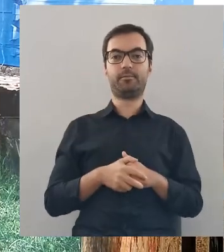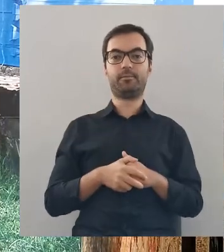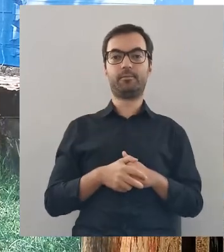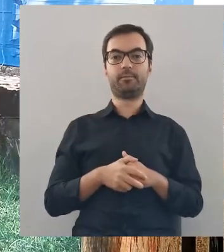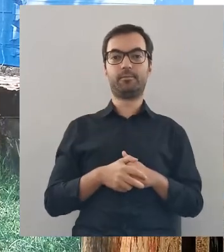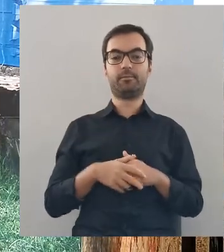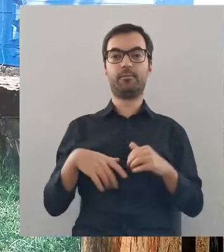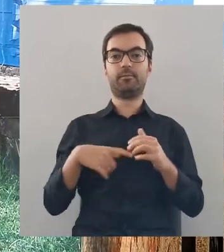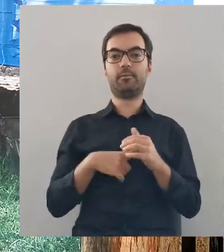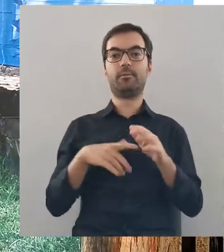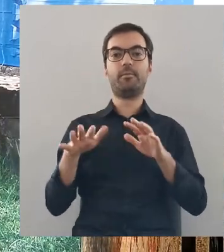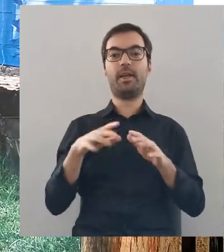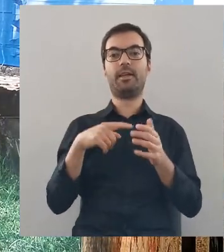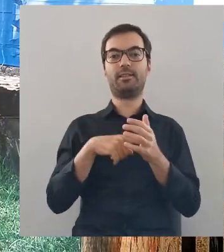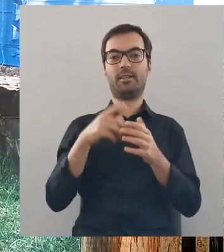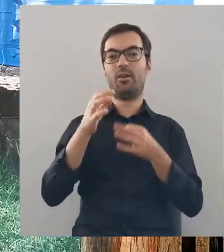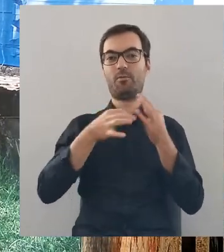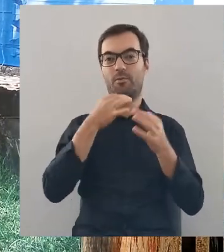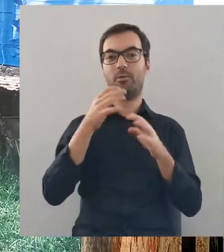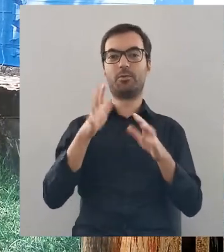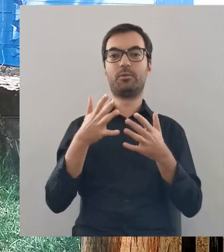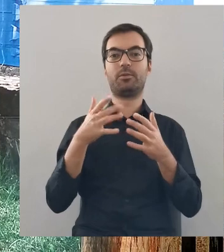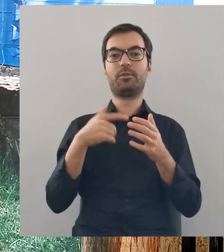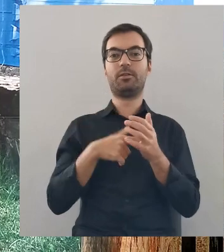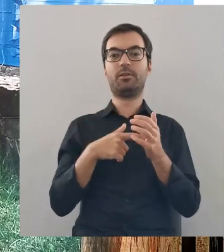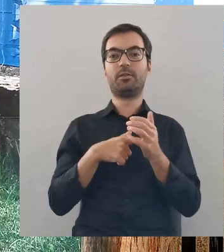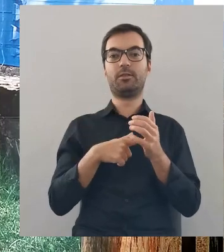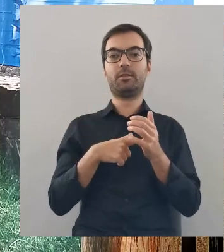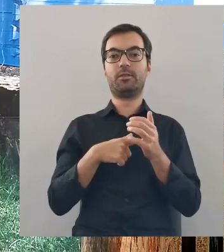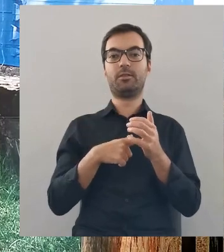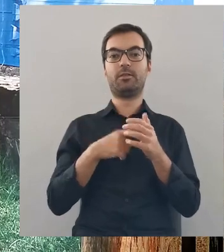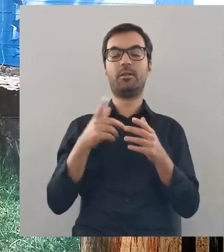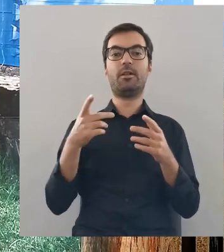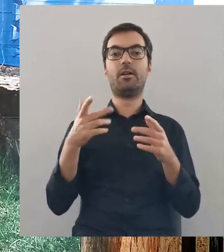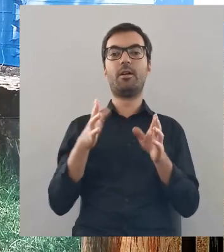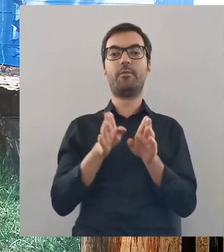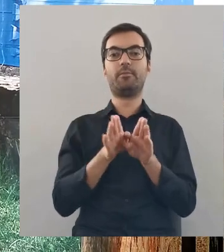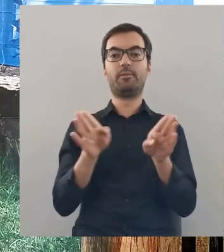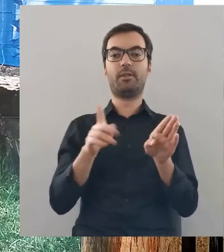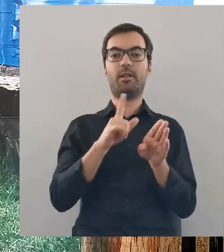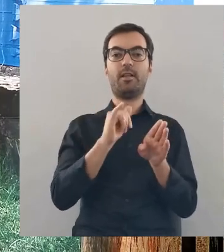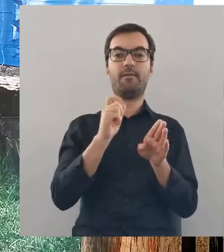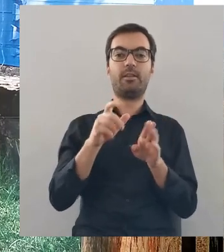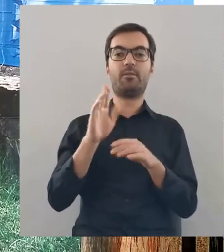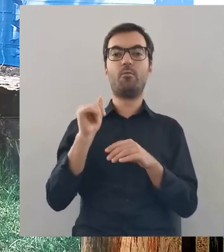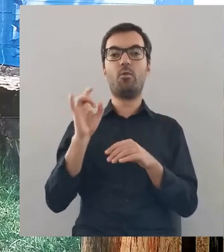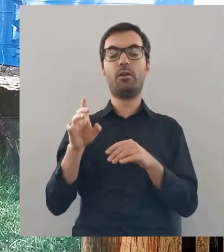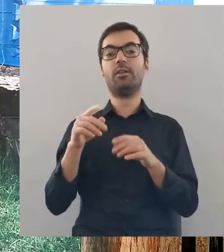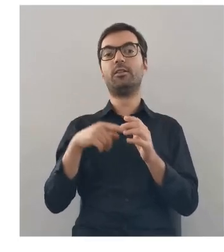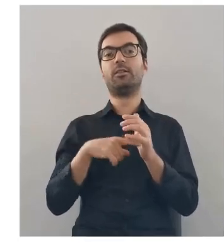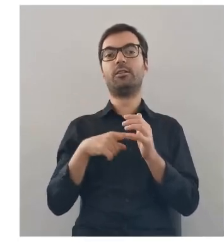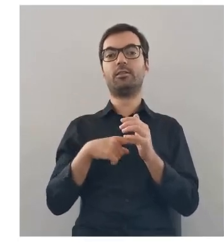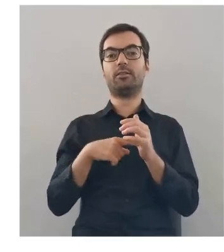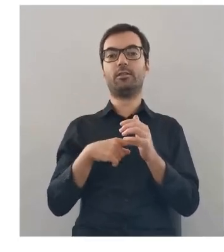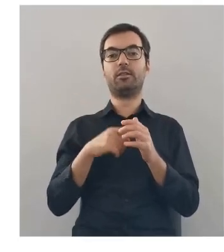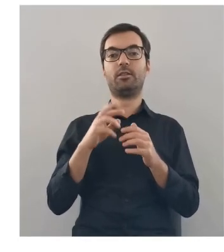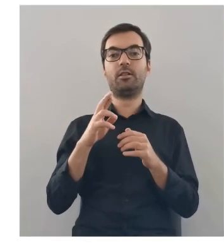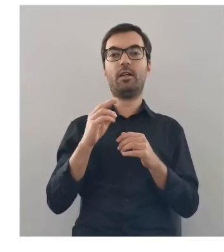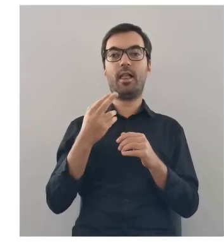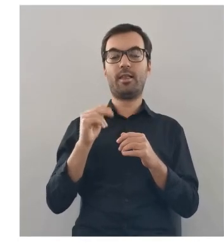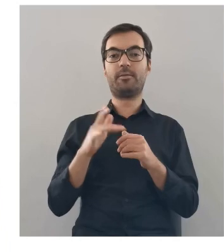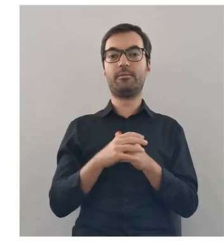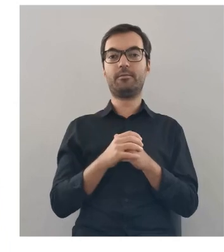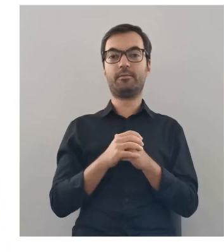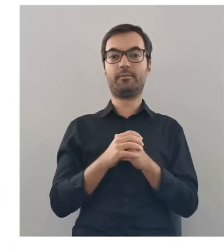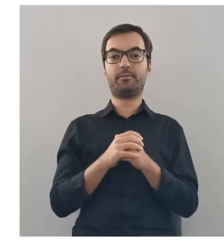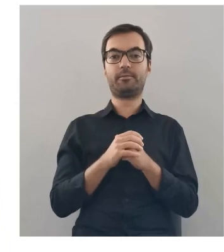te miejsca, o których ja Państwu opowiadam, czyli znajdujące się w widłach Liwca i Bugu, bo to